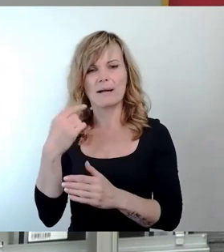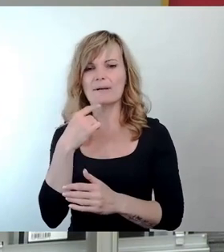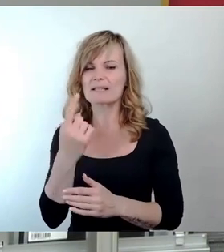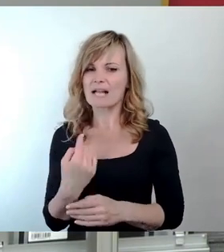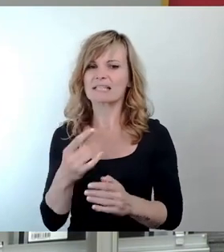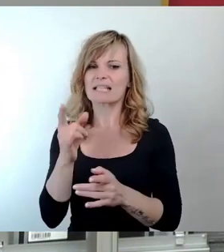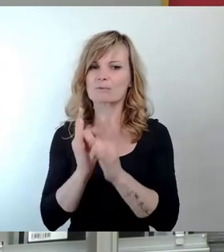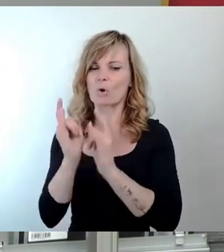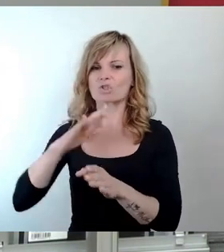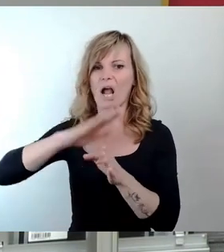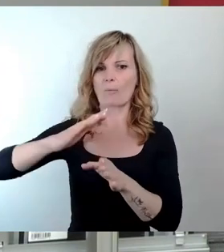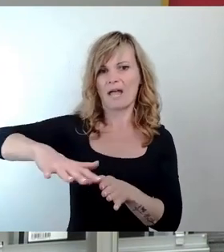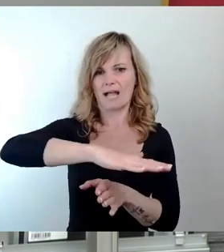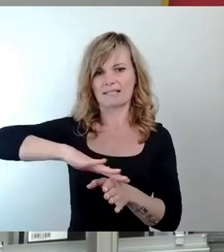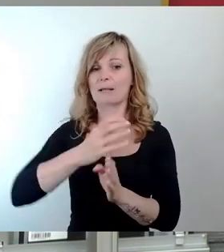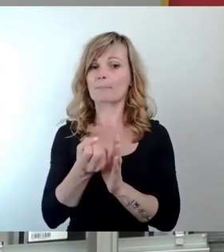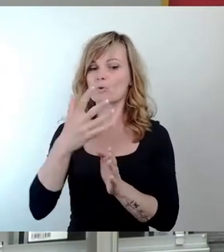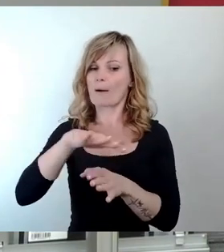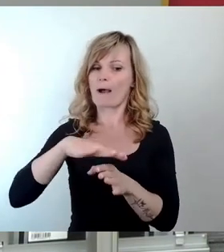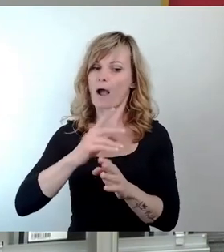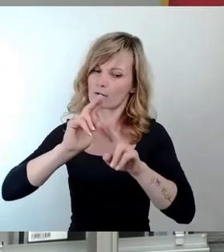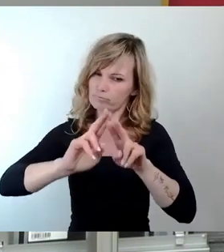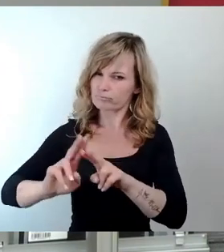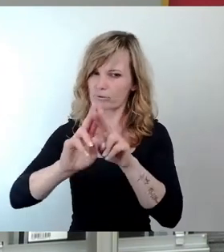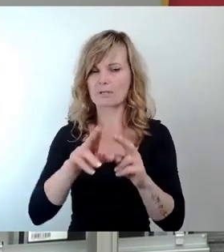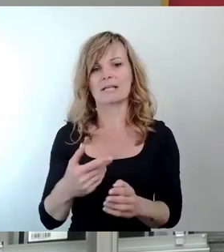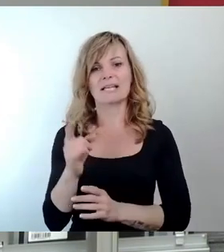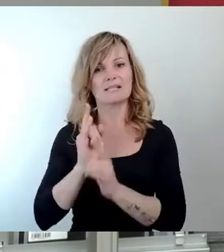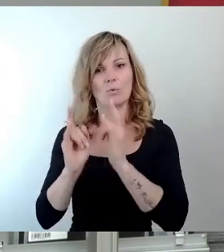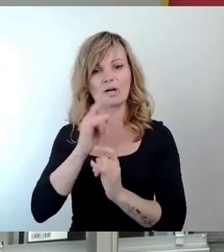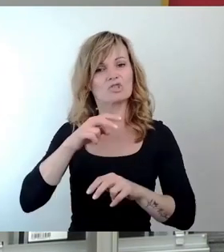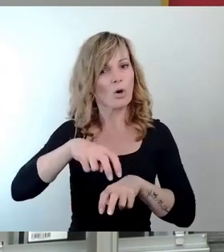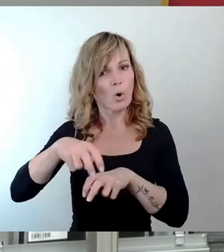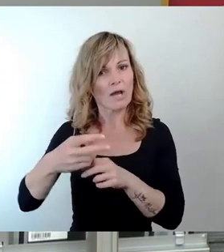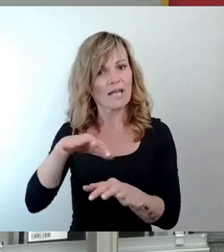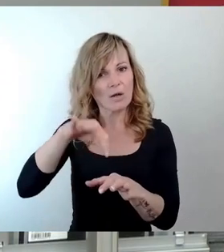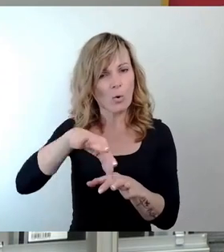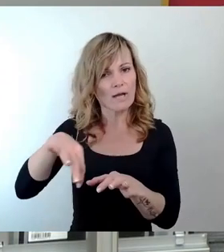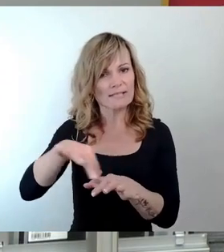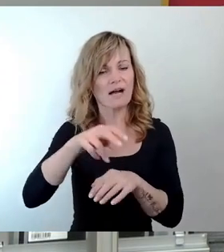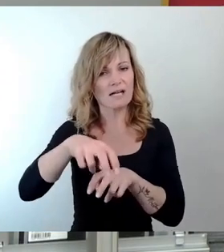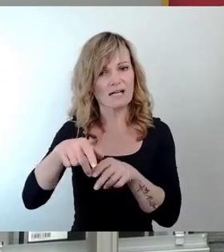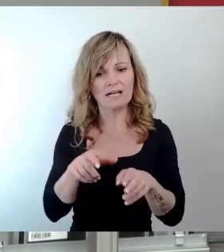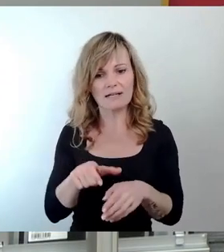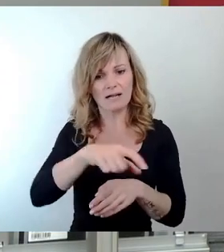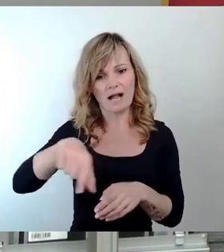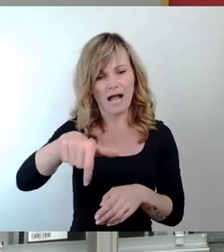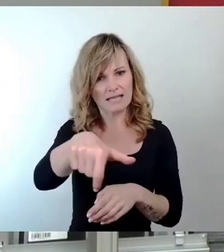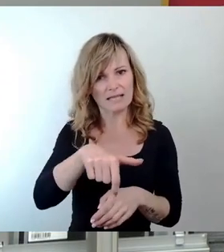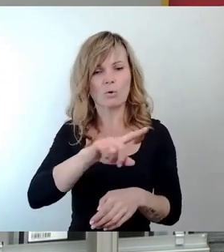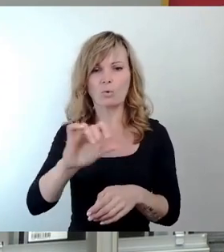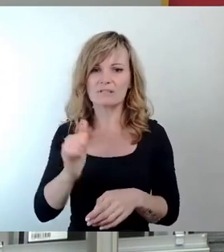Dies beinhaltet unter anderem die Anlage der historischen Kräutergärten, Wegebeziehung und die Wiedererrichtung des zweiten Torhauses.